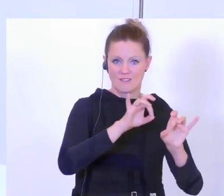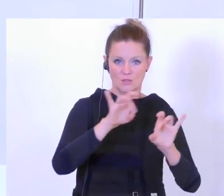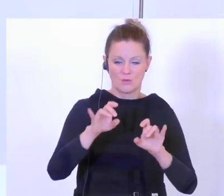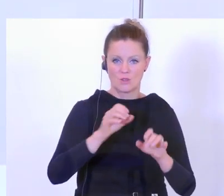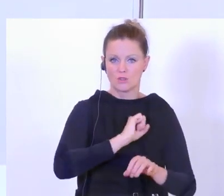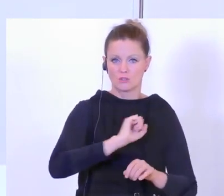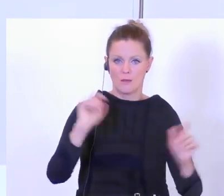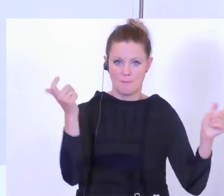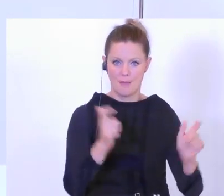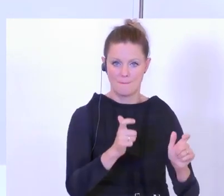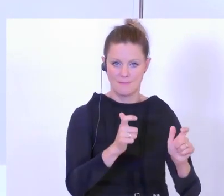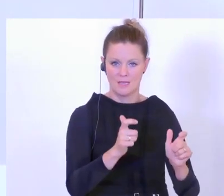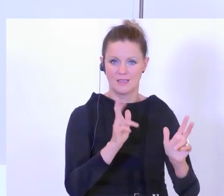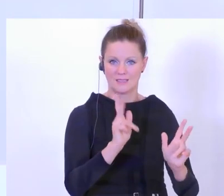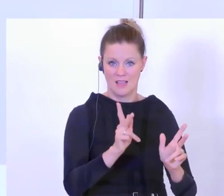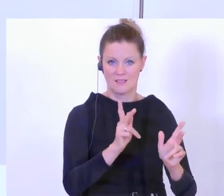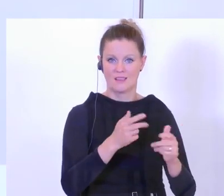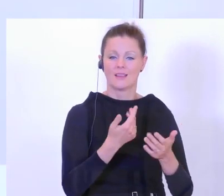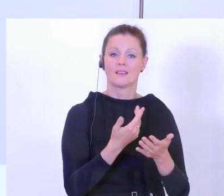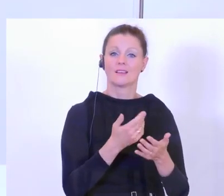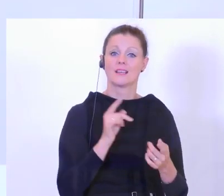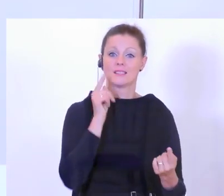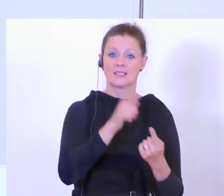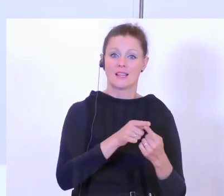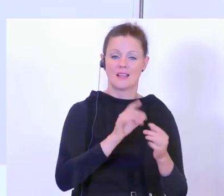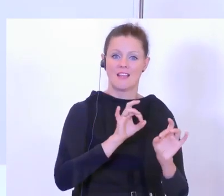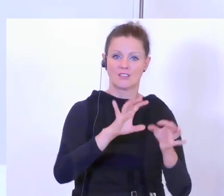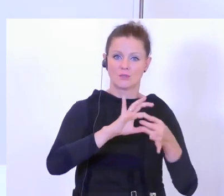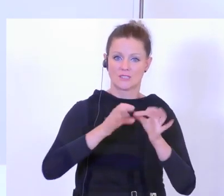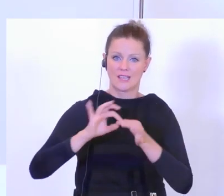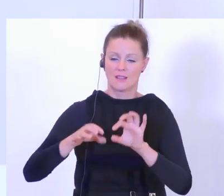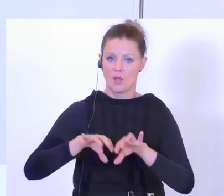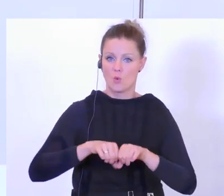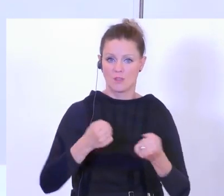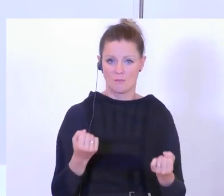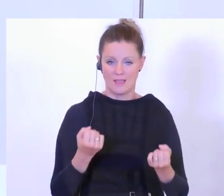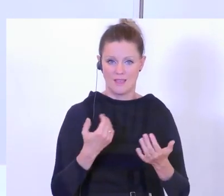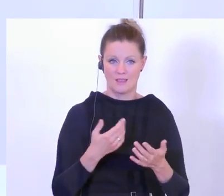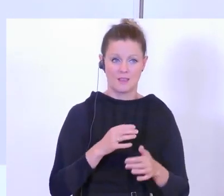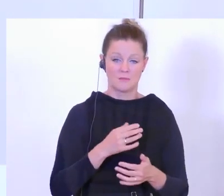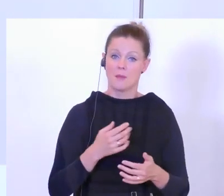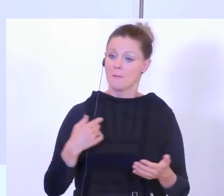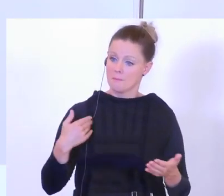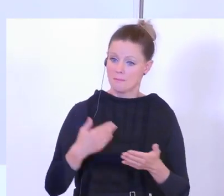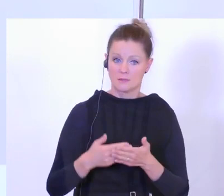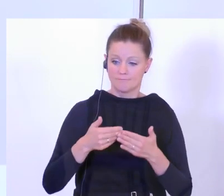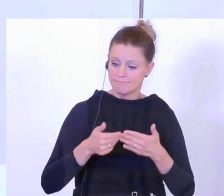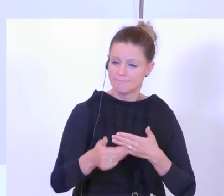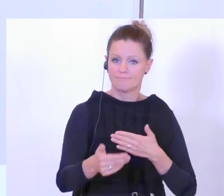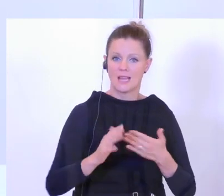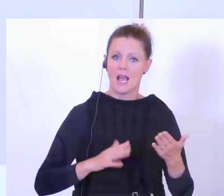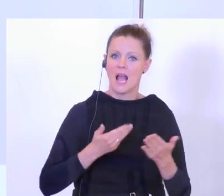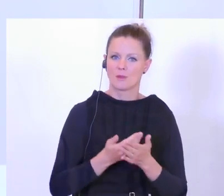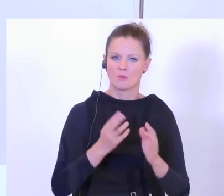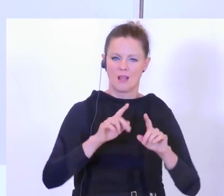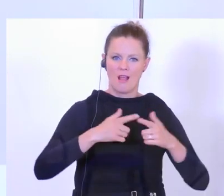Patienten zu ermöglichen, um Infektionsketten zu durchbrechen. Das ist nach wie vor ein Angebot an alle Landesgesundheitsbehörden.